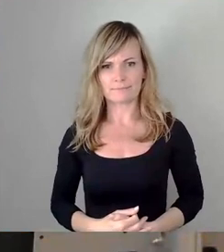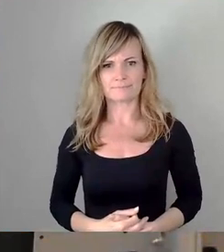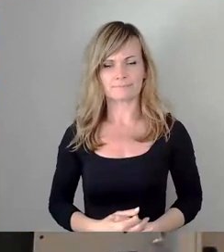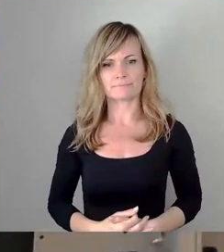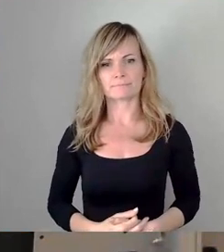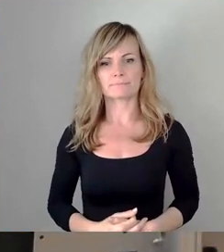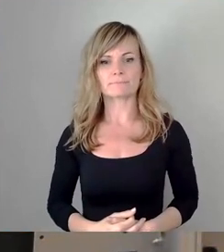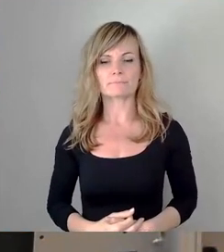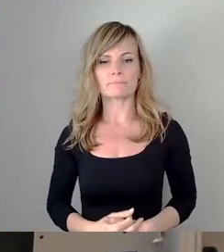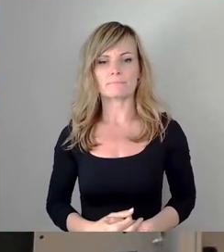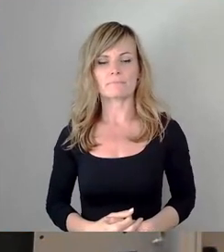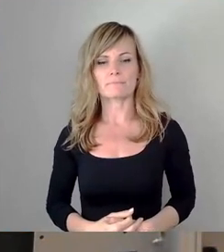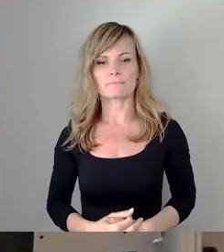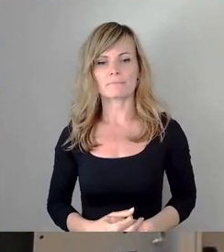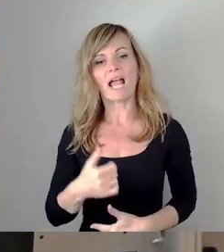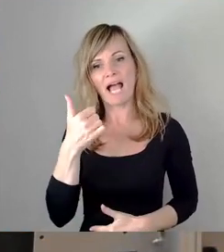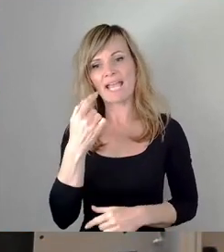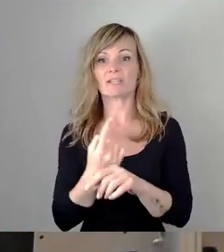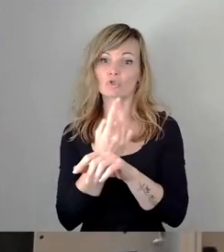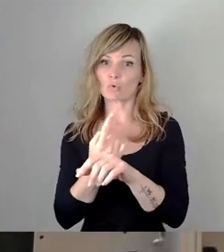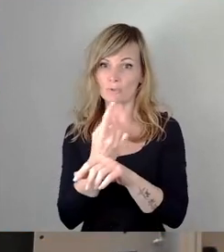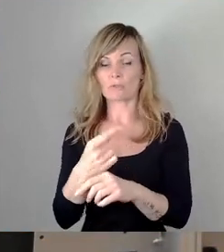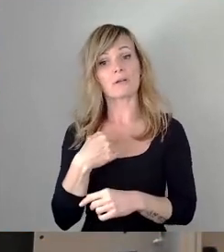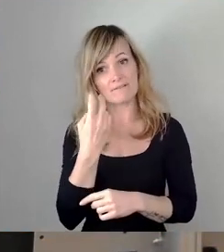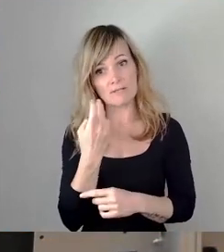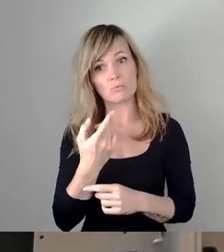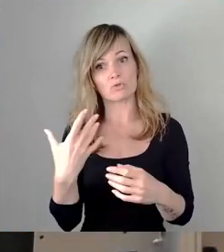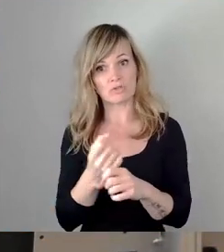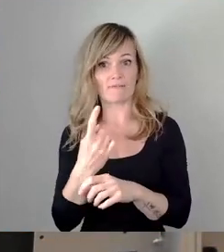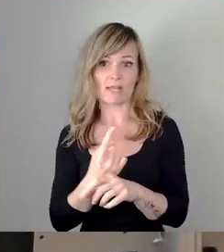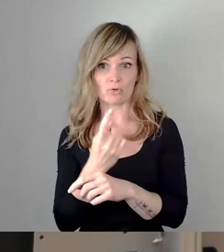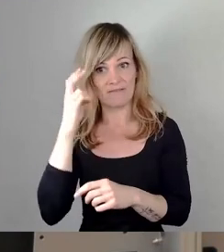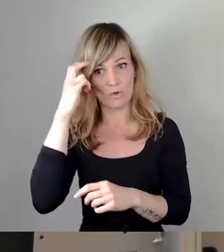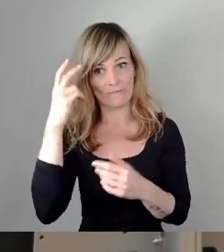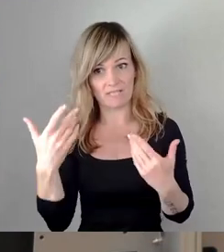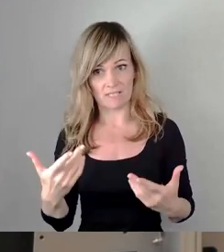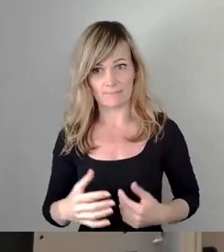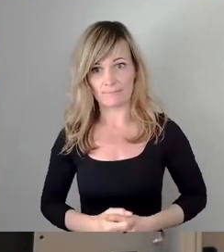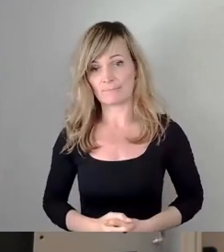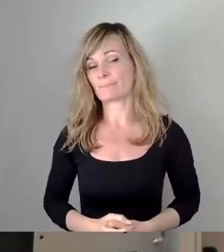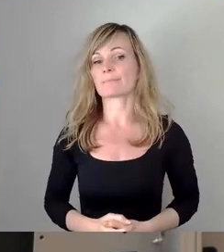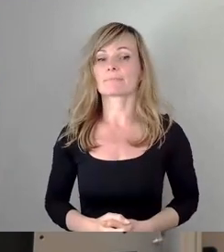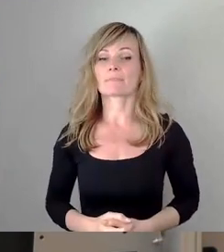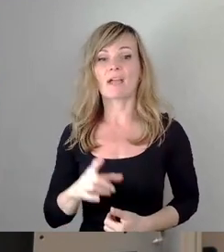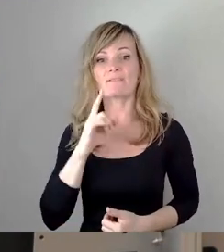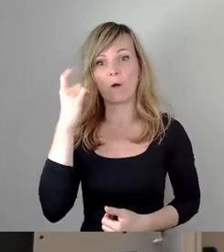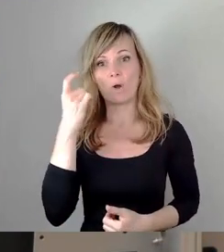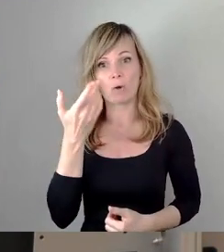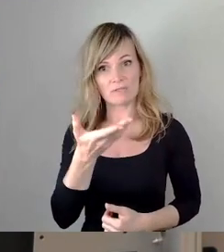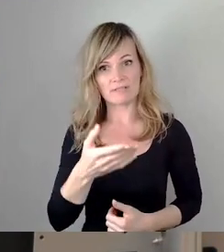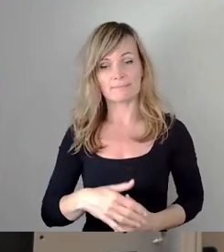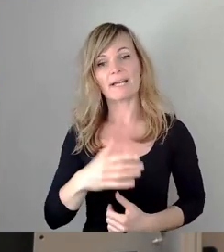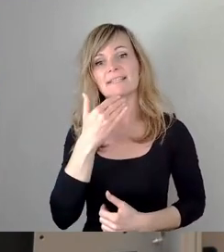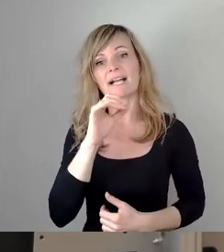So, jetzt haben wir noch eine Stunde und jetzt versuchen wir die Stunde noch hier vernünftig über die Runde zu kriegen. Frau Krause, bitte. Danke, Herr erster Bürgermeister.